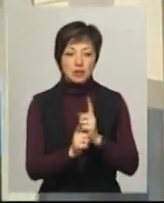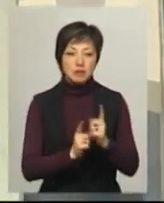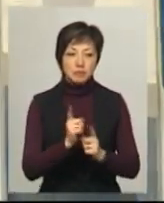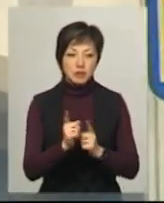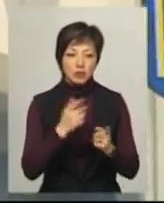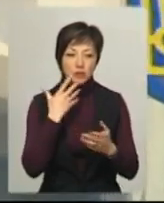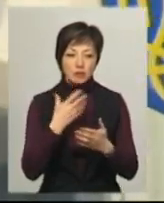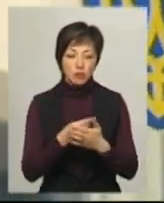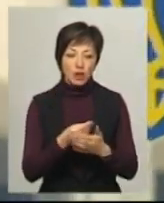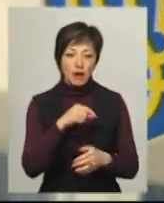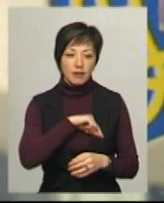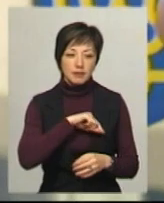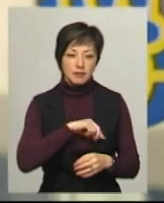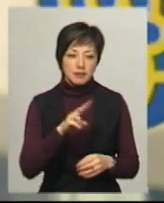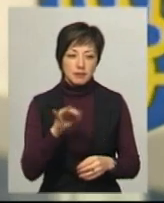свої характеристики.